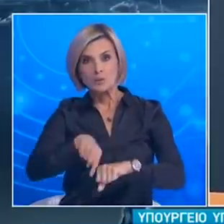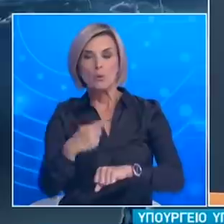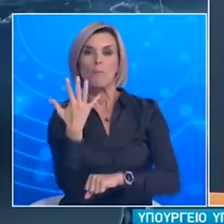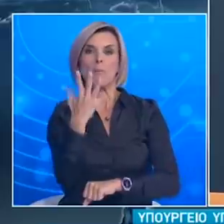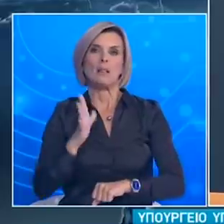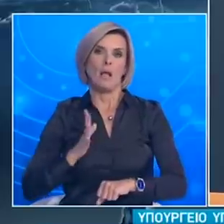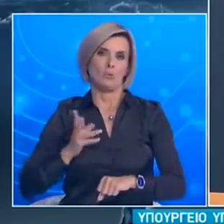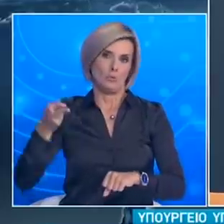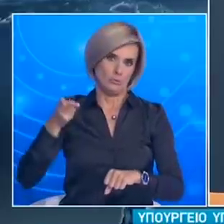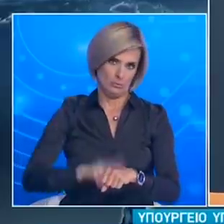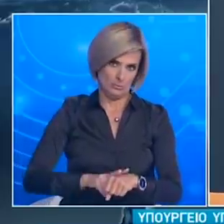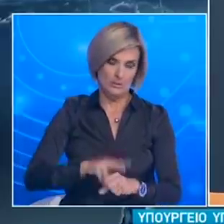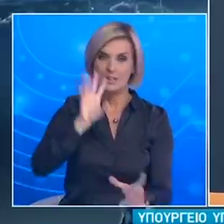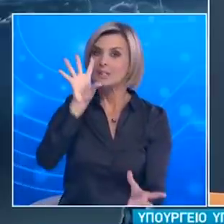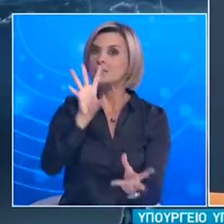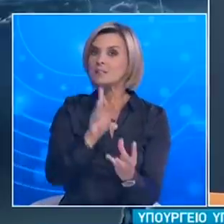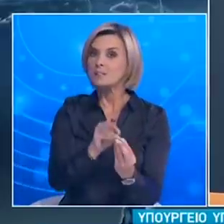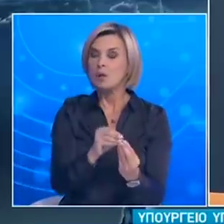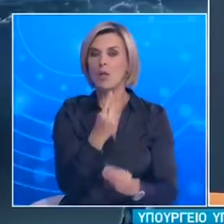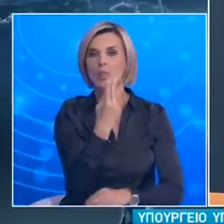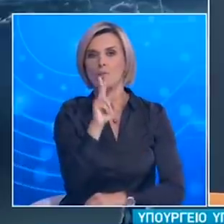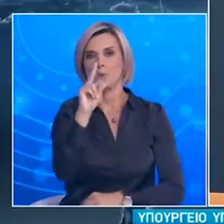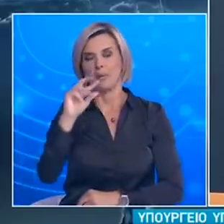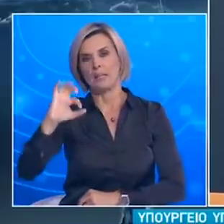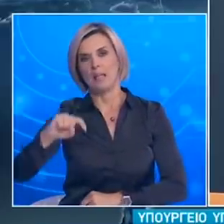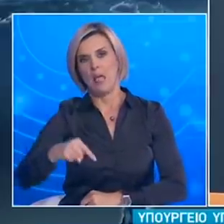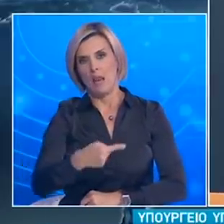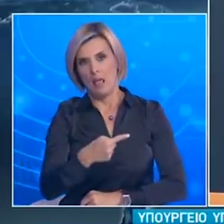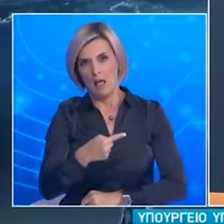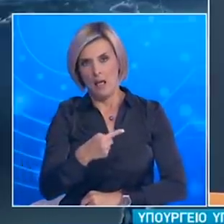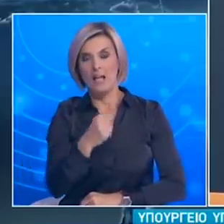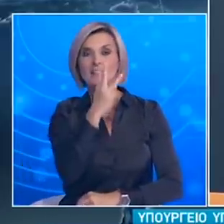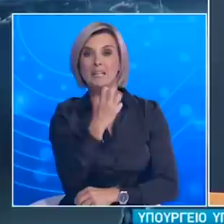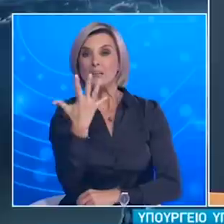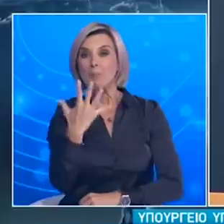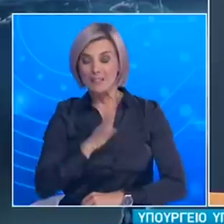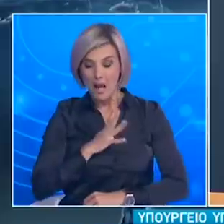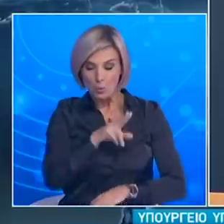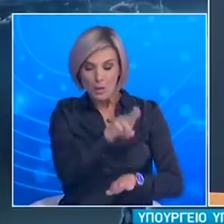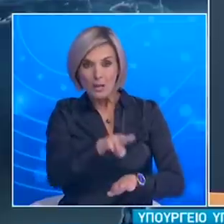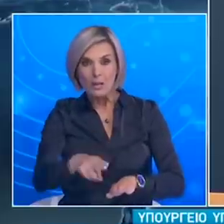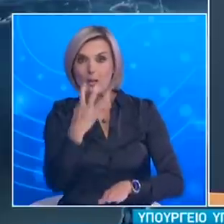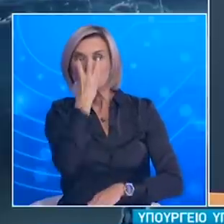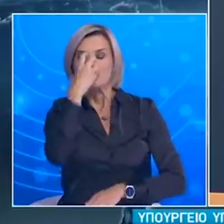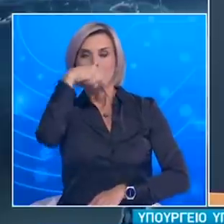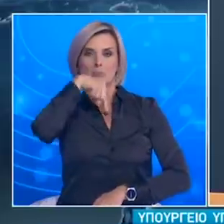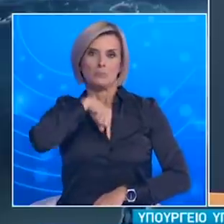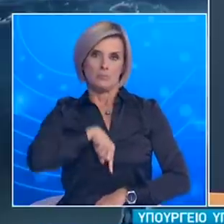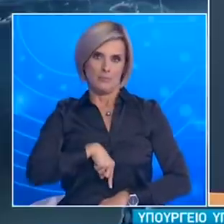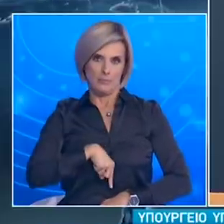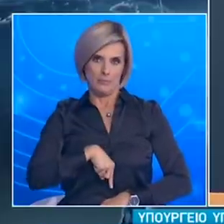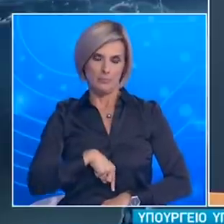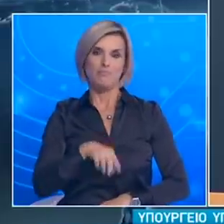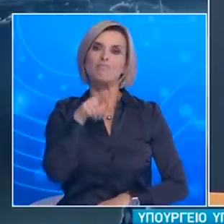259 και 35 διασωληνωμένοι. Ονομευάσει αυτά τα στοιχεία η